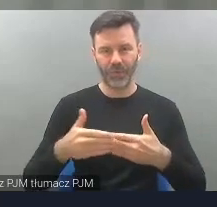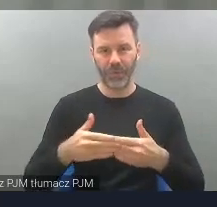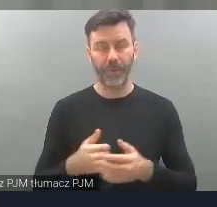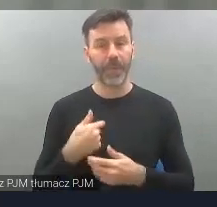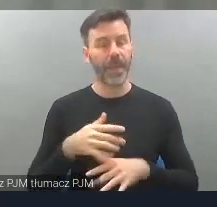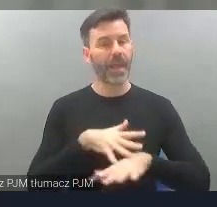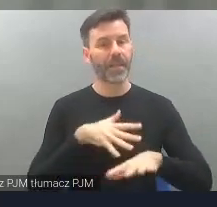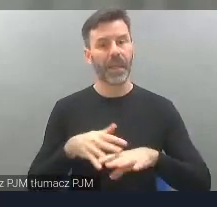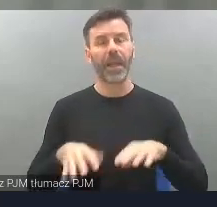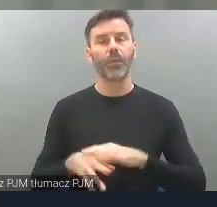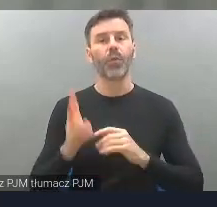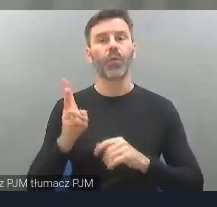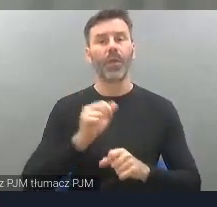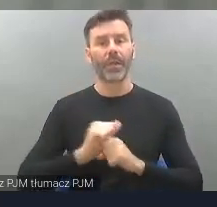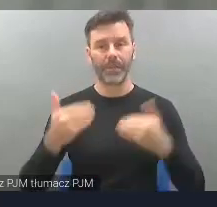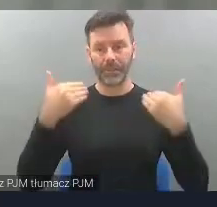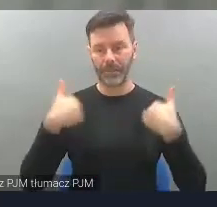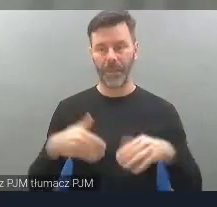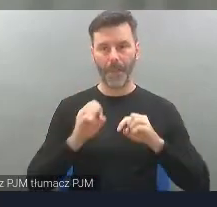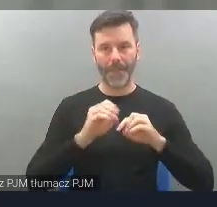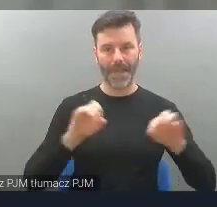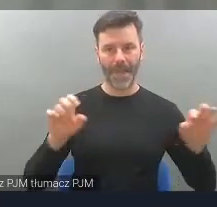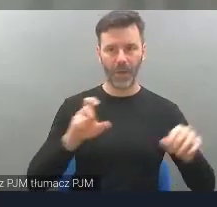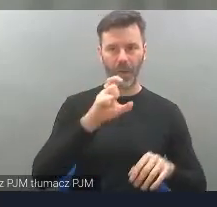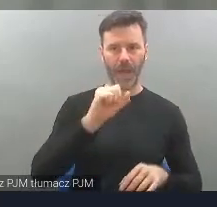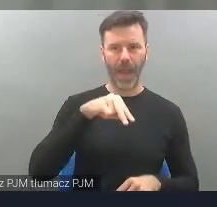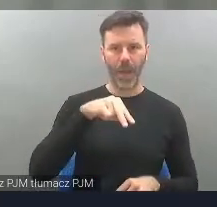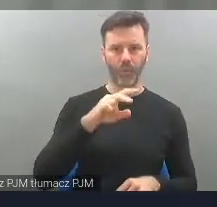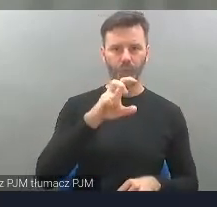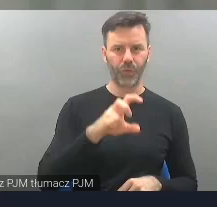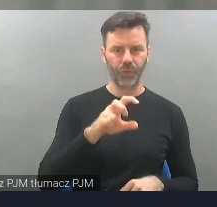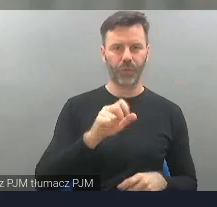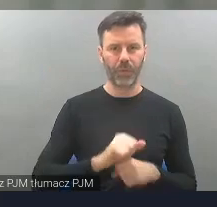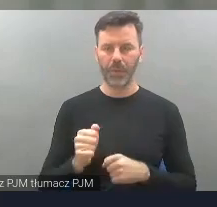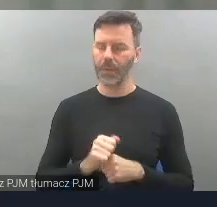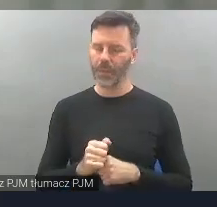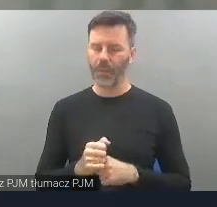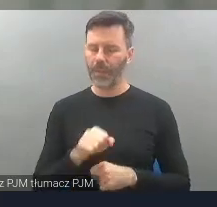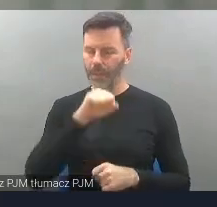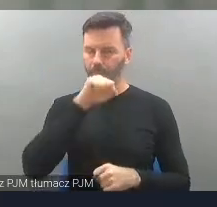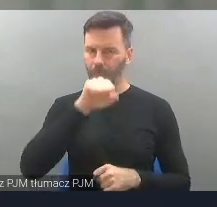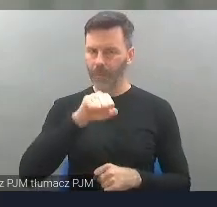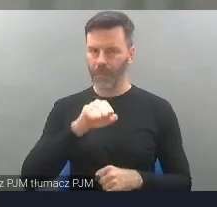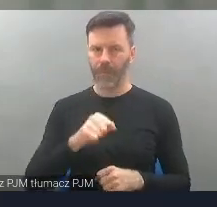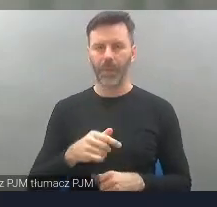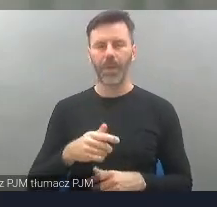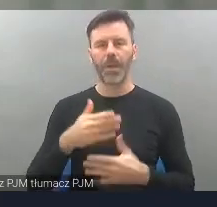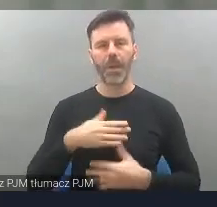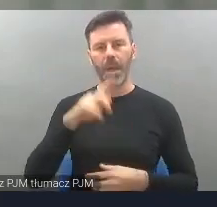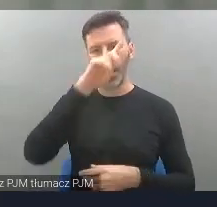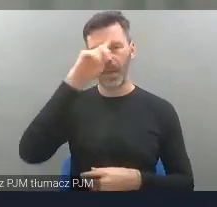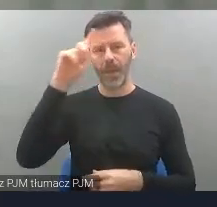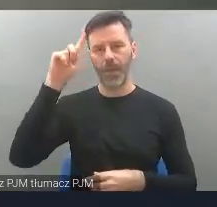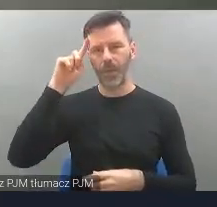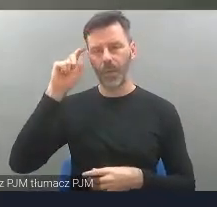jestem pedagogiem i coachem z zamiłowania po prostu człowiekiem z ogromnym serduchem, który lubi dzielić się ze światem